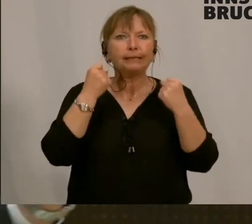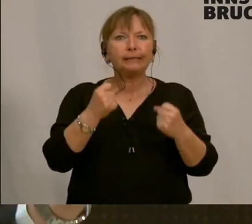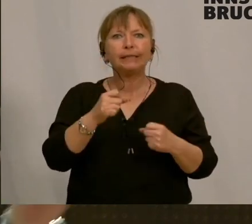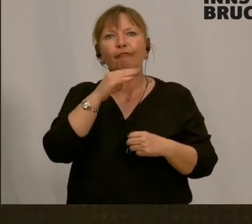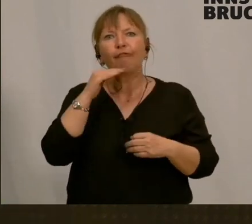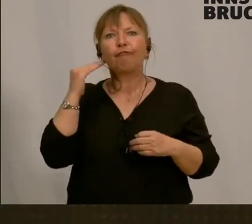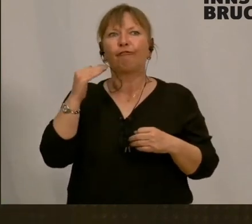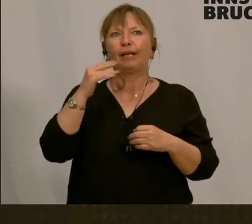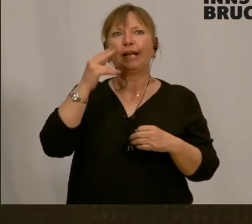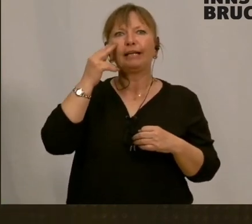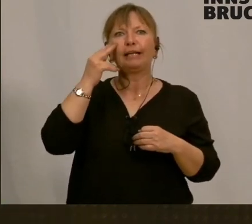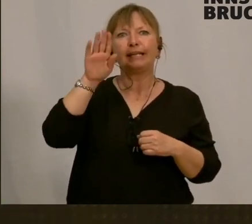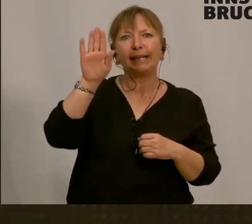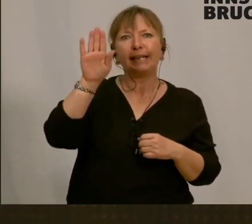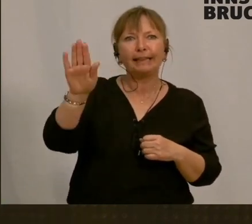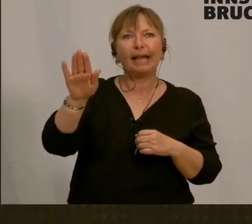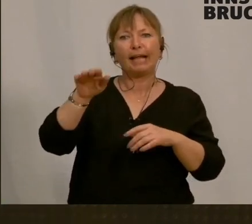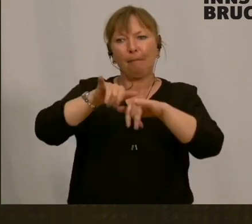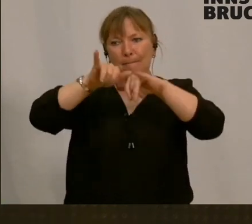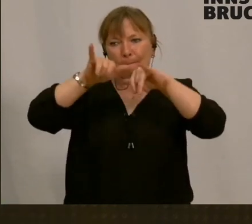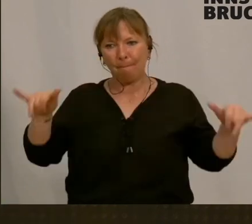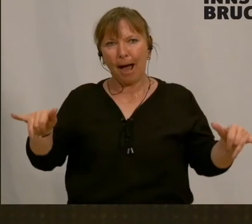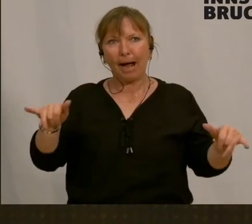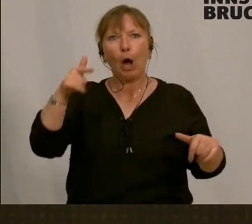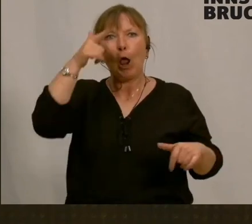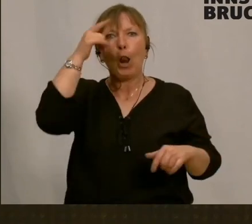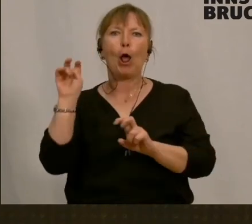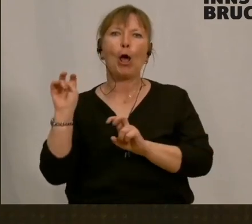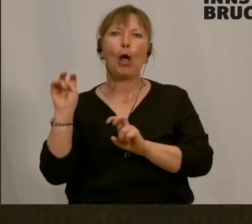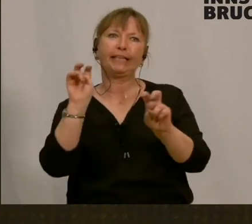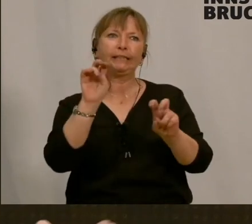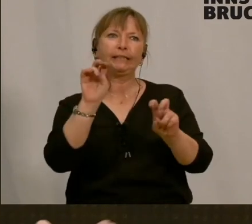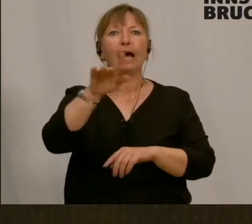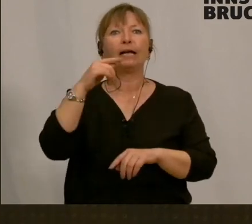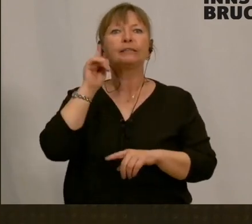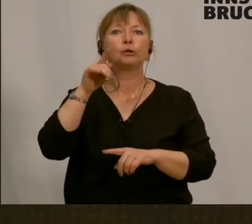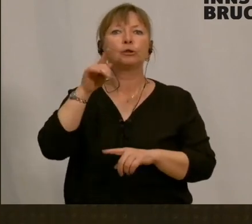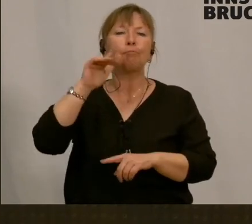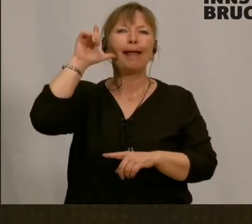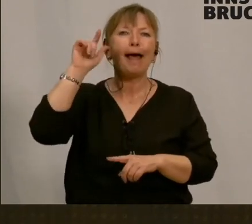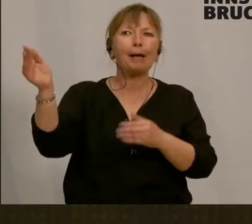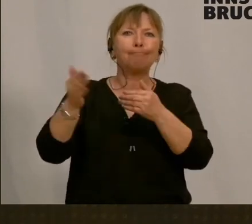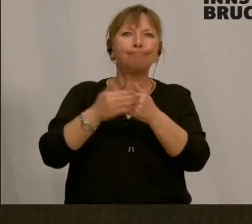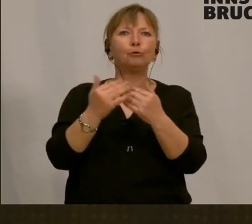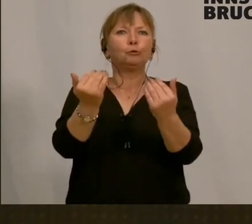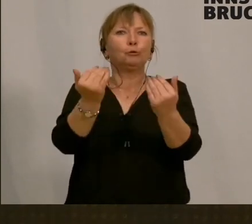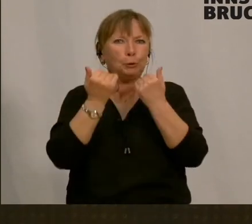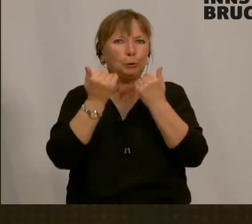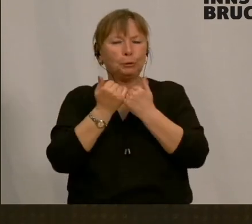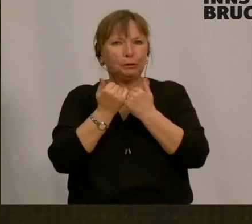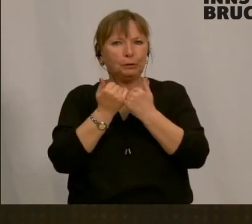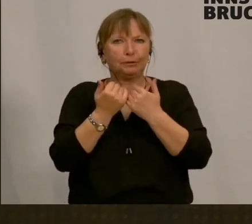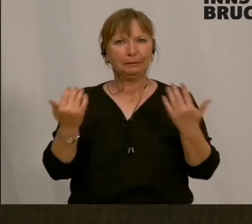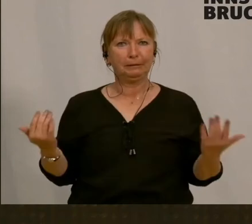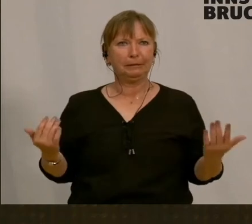deinen Bänken sehen. Die anderen sagen, man soll nach Hause gehen und sich schützen. Ich weiß auch nicht, ich habe deine Worte